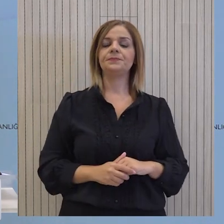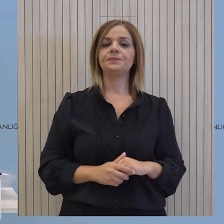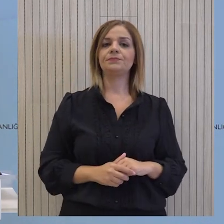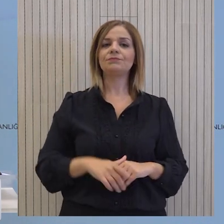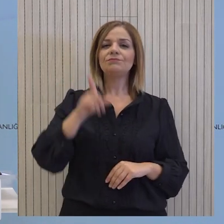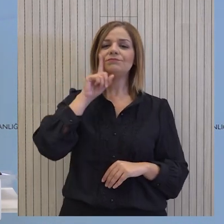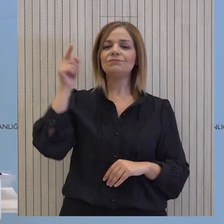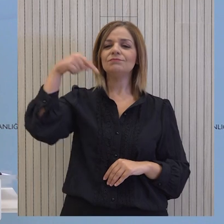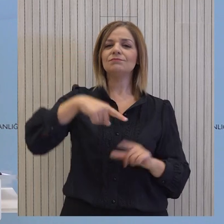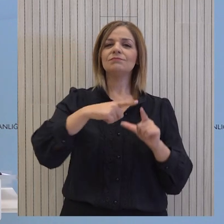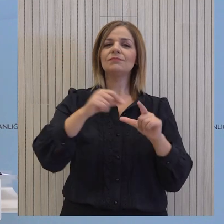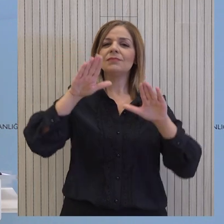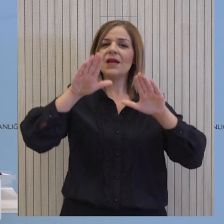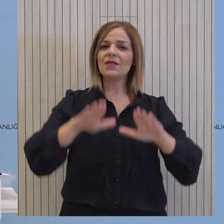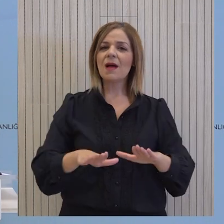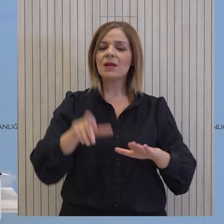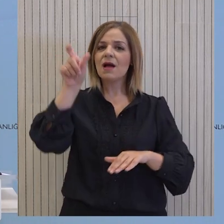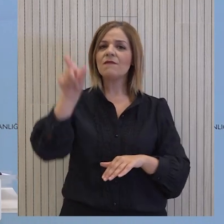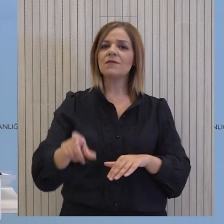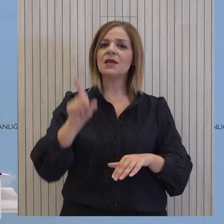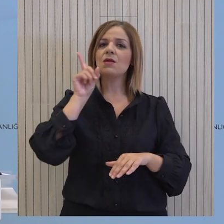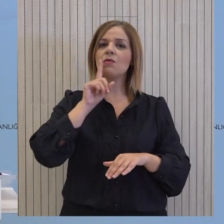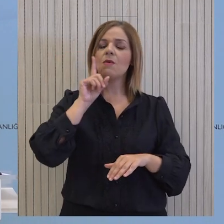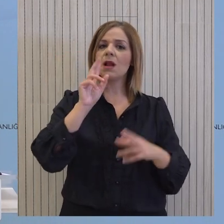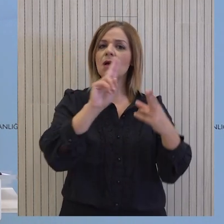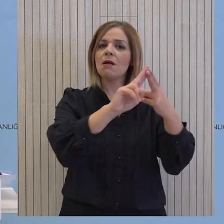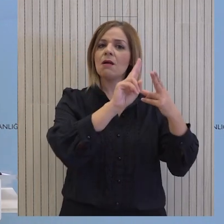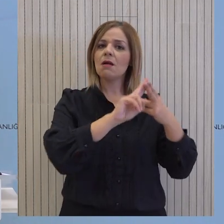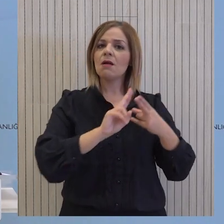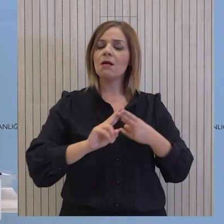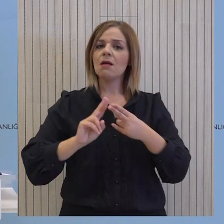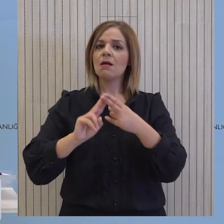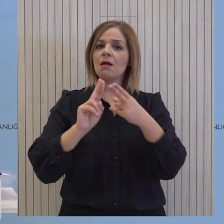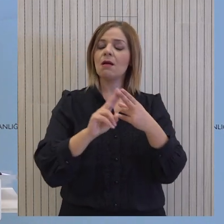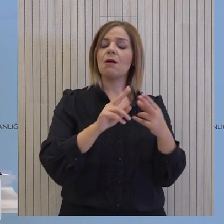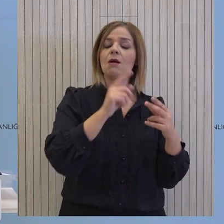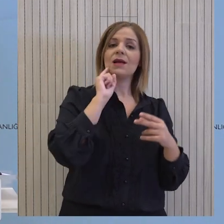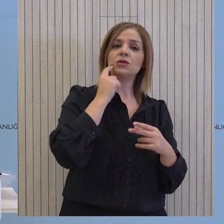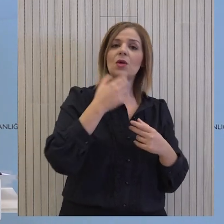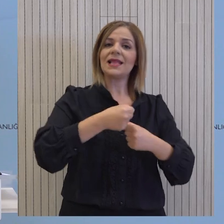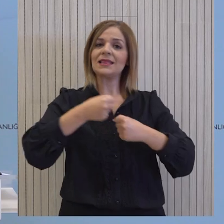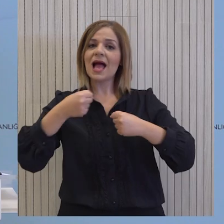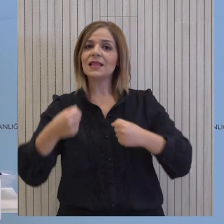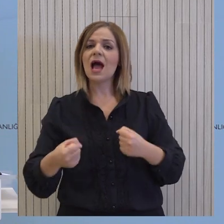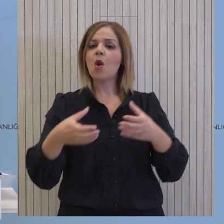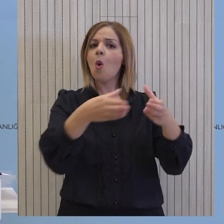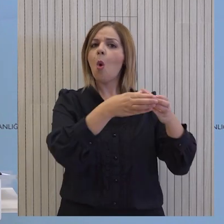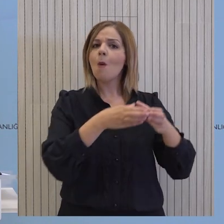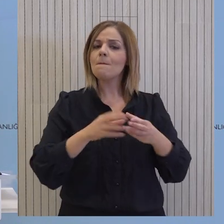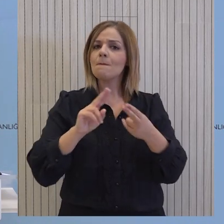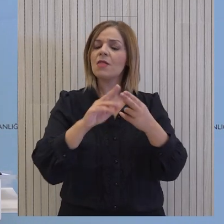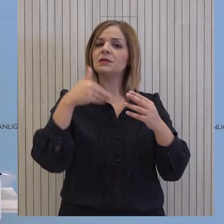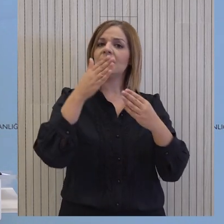την διάρκεια της παραμονή της στην Κύπρο, η κυρία Ολγκίν προγραμματίζει συναντήσεις πέραν των δύο ηγετών και με κοινωνικά σύνολα, ενώ στην συνέχεια θα